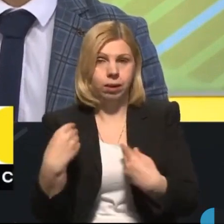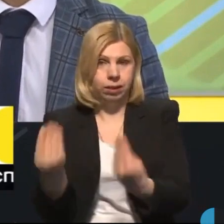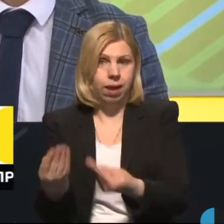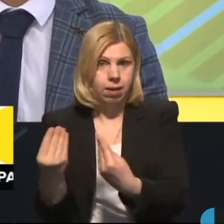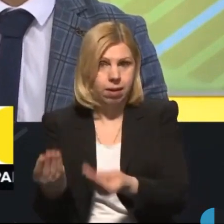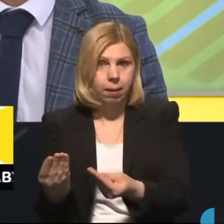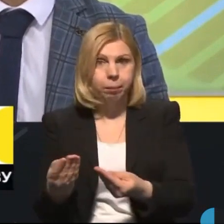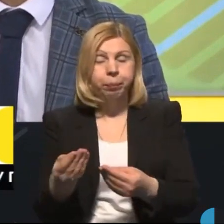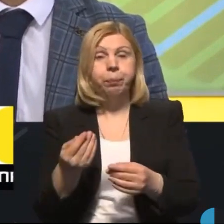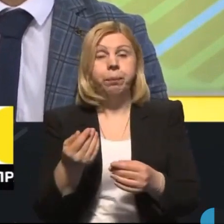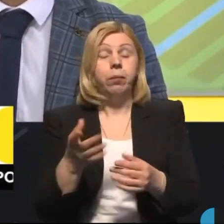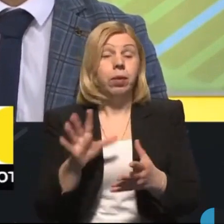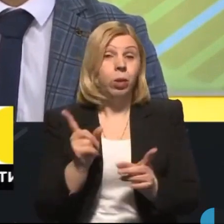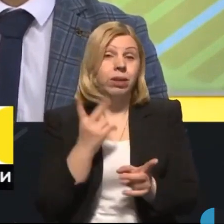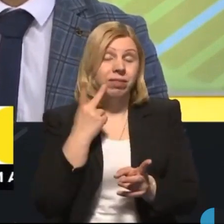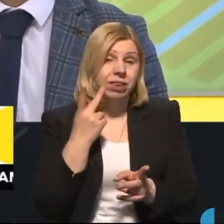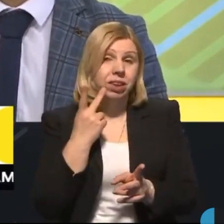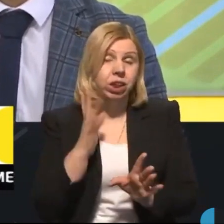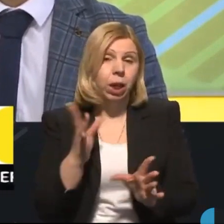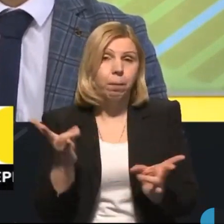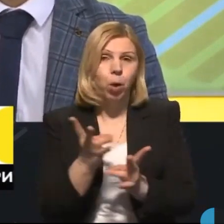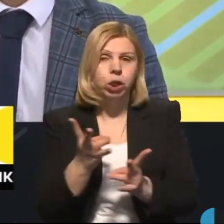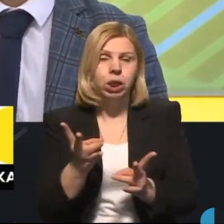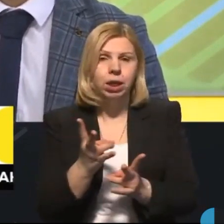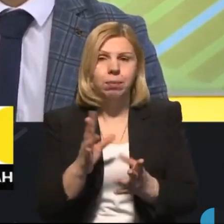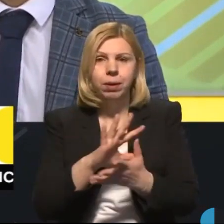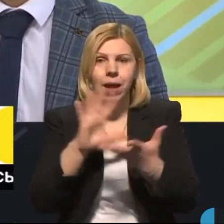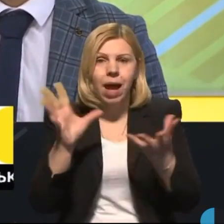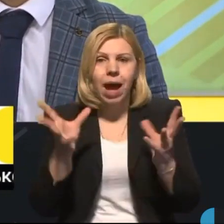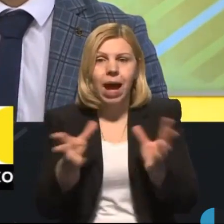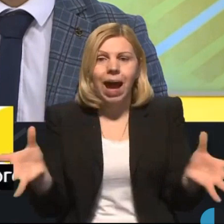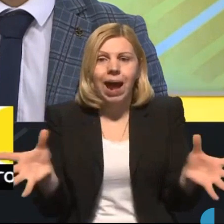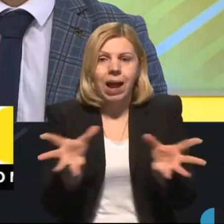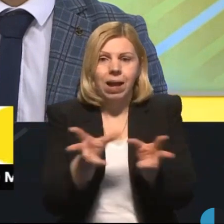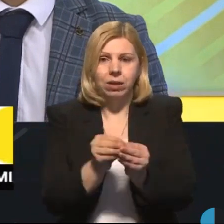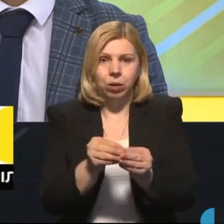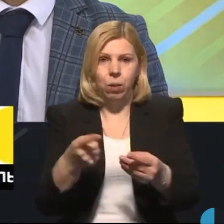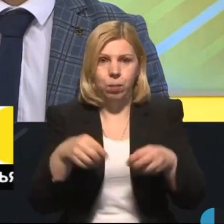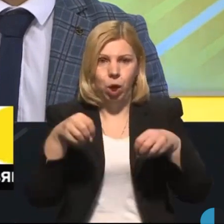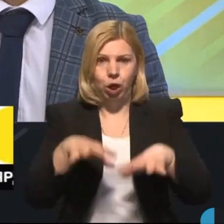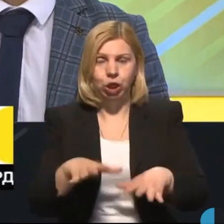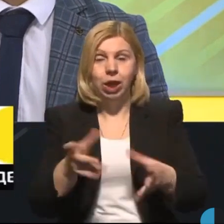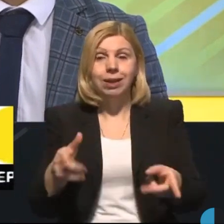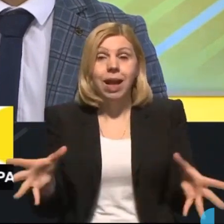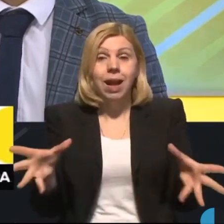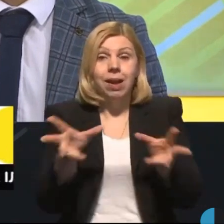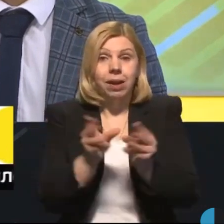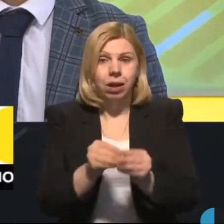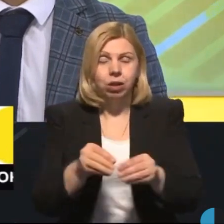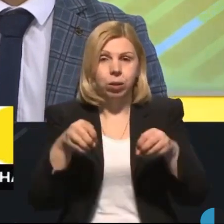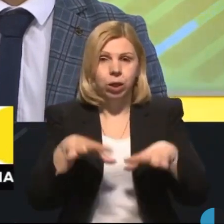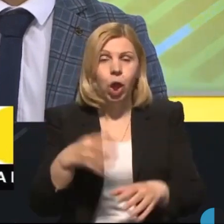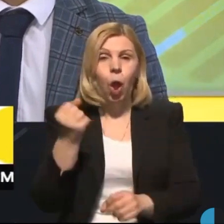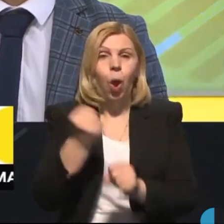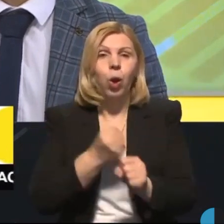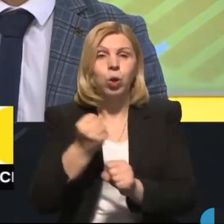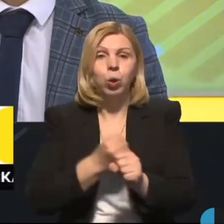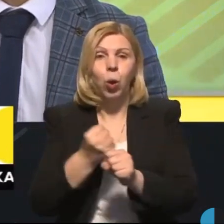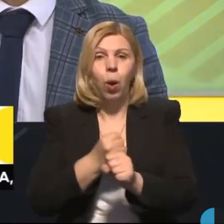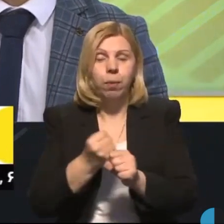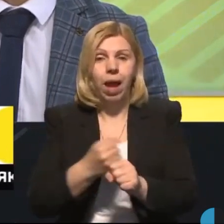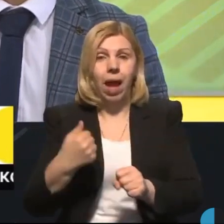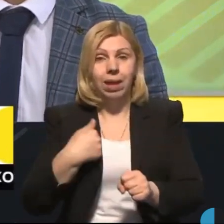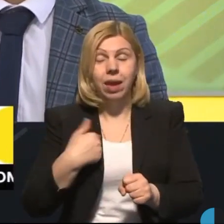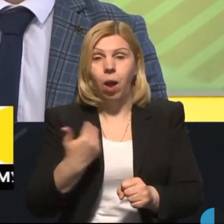зазвичай потрібні комплексні рішення, тому ці комплексні рішення розробляються. А